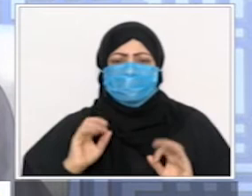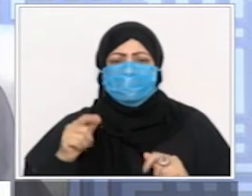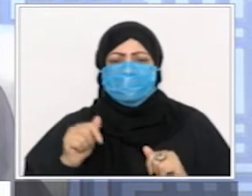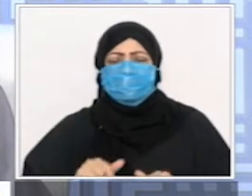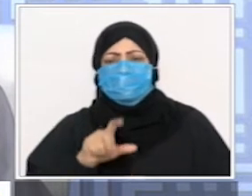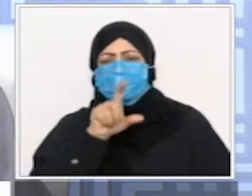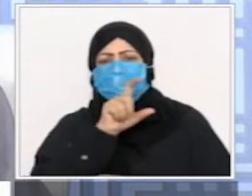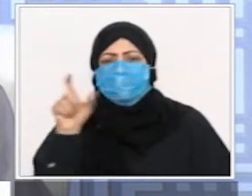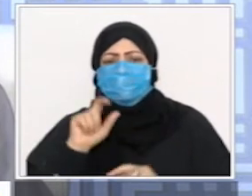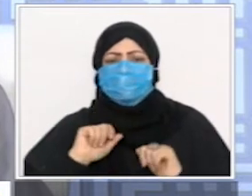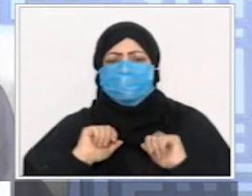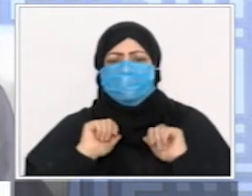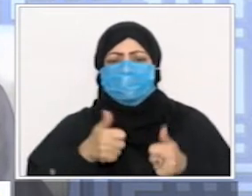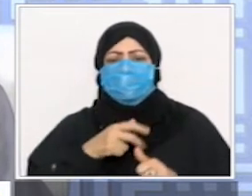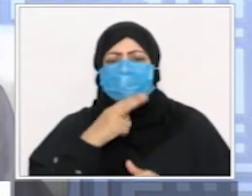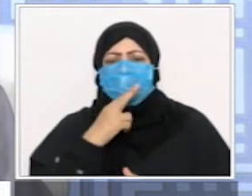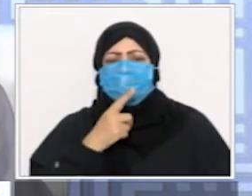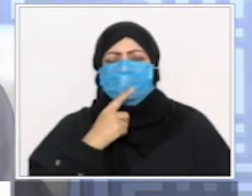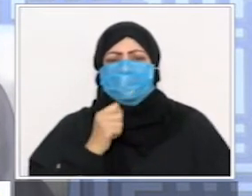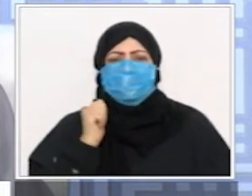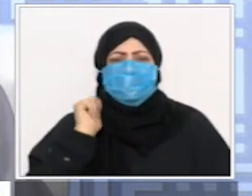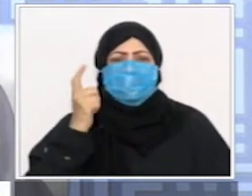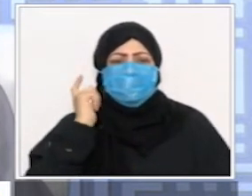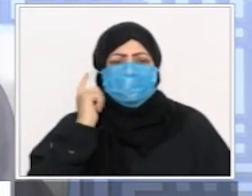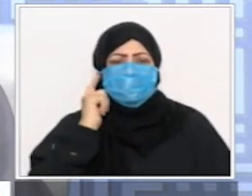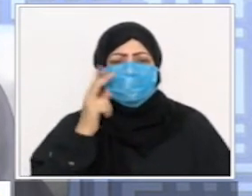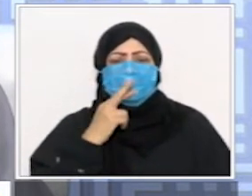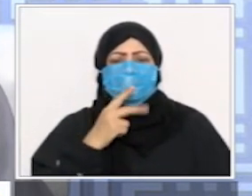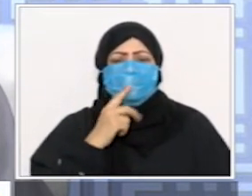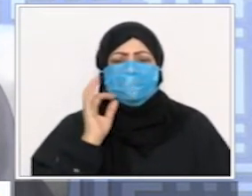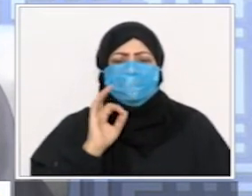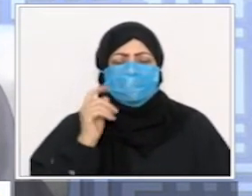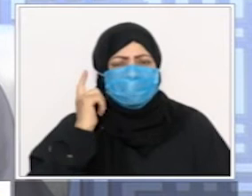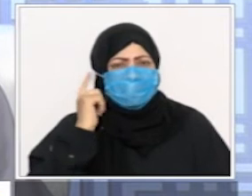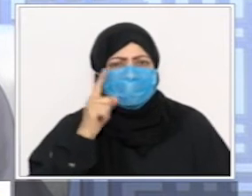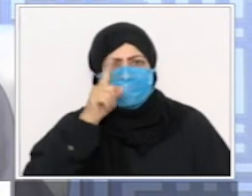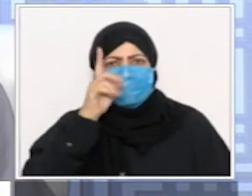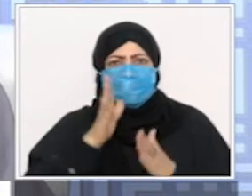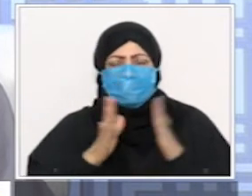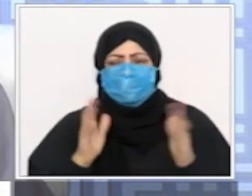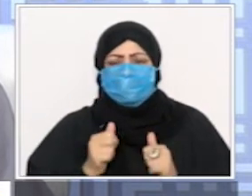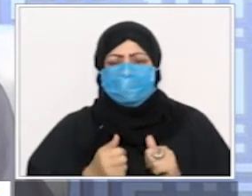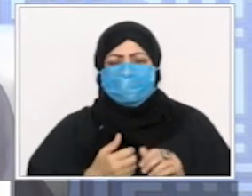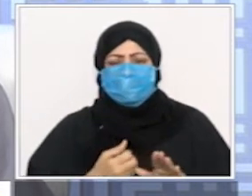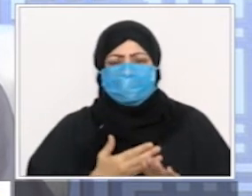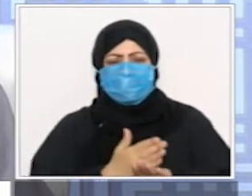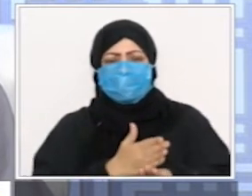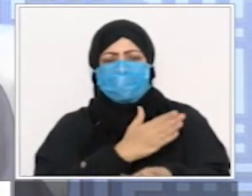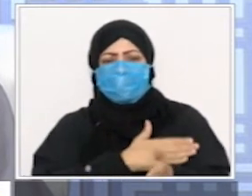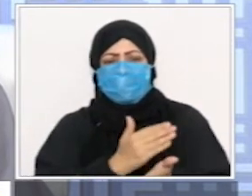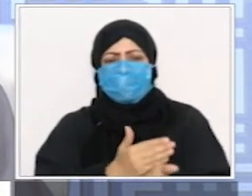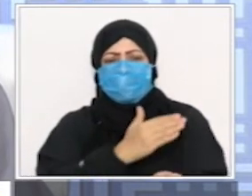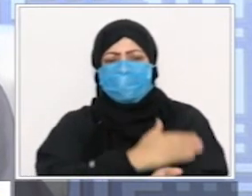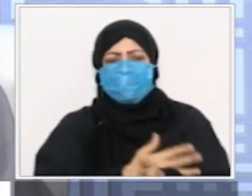بالآذان الكاذب هو قبل وقته قبل وقت طلوع الفجر فكان عليه الصلاة والسلام